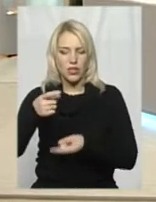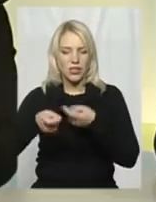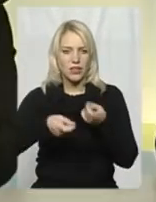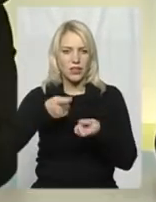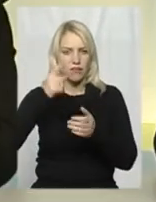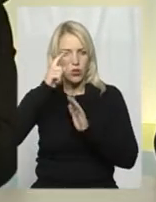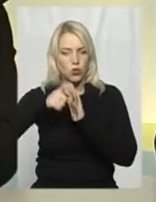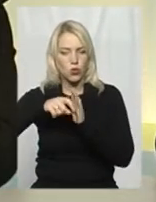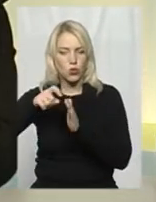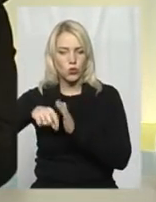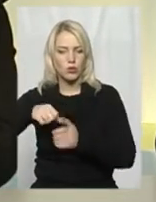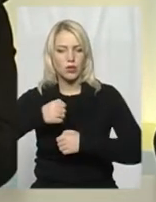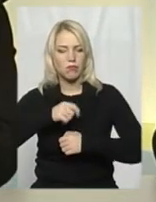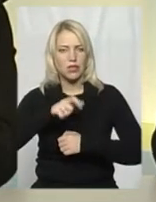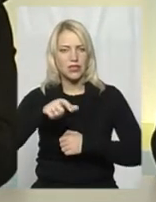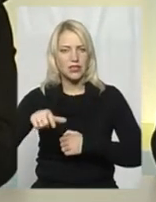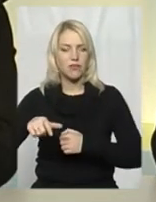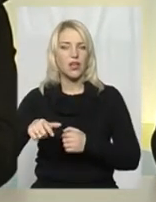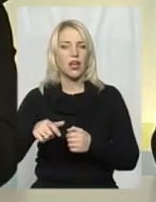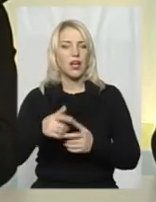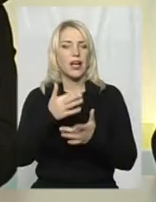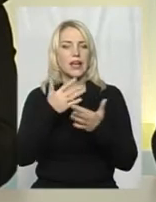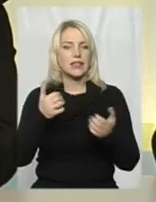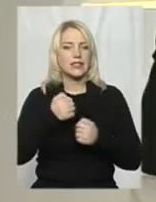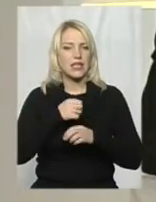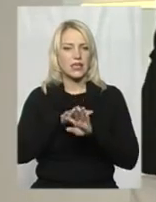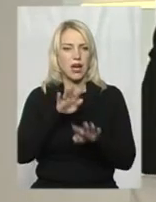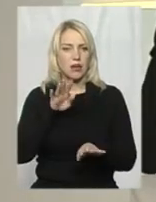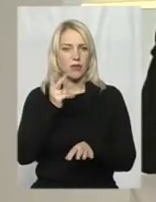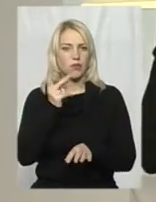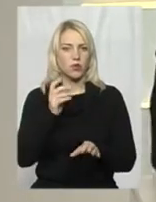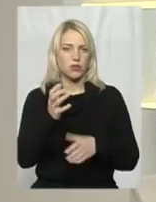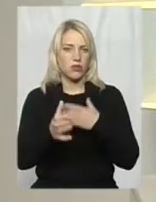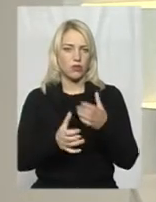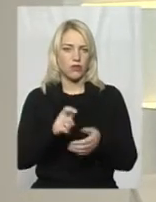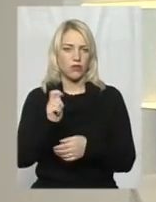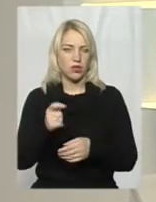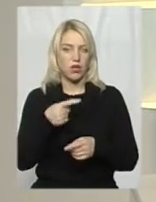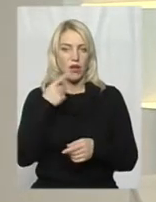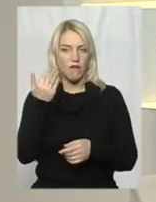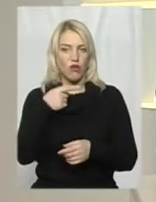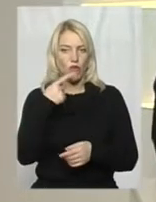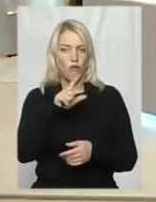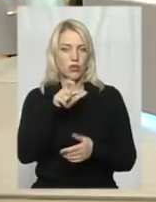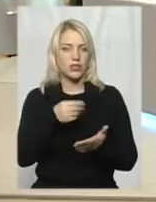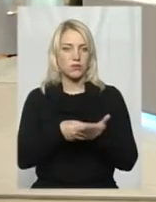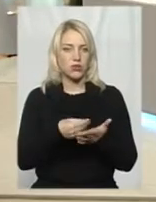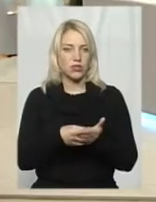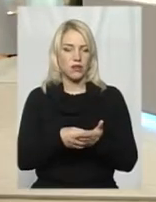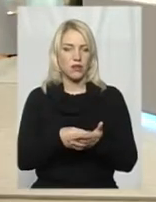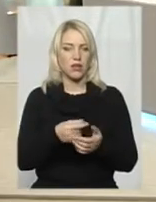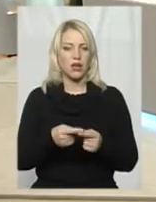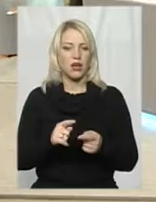різних армій періоду Другої світової війни. Ви кажете, з бюджету, тобто держава приймає… Не держава, це